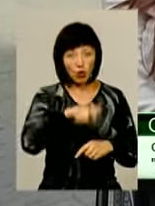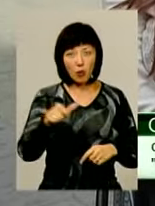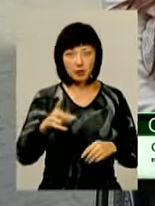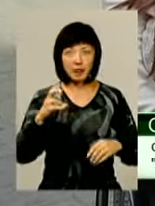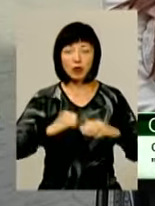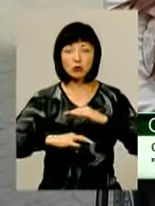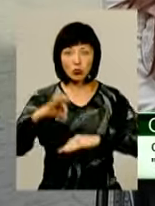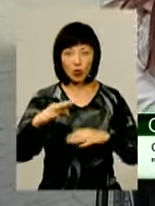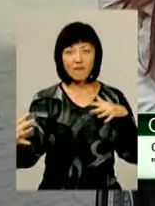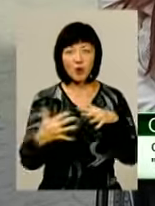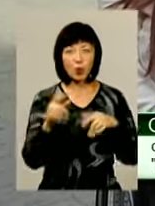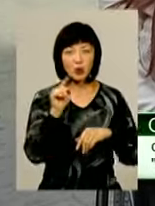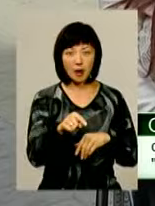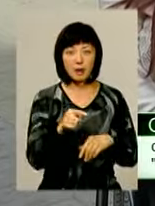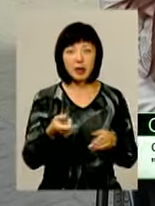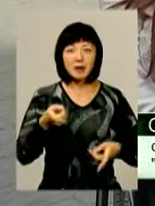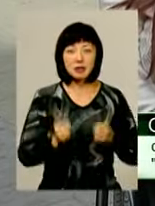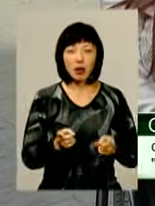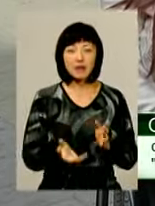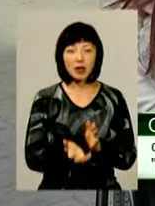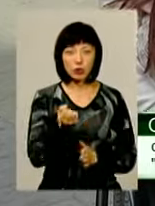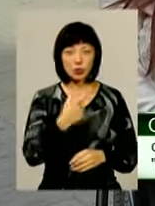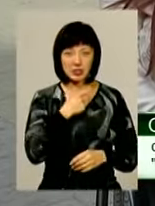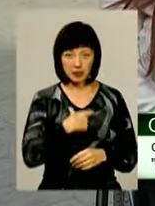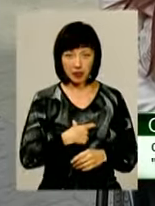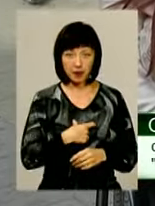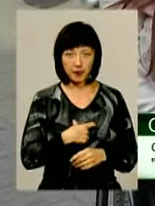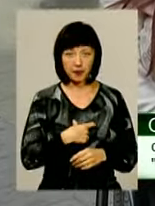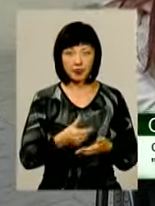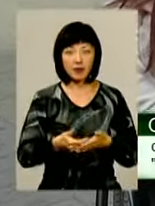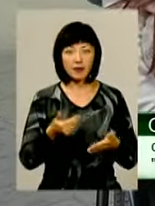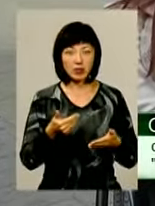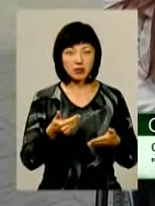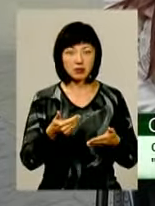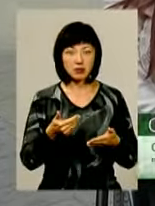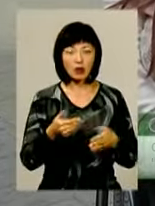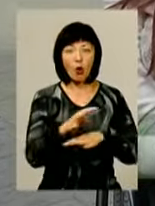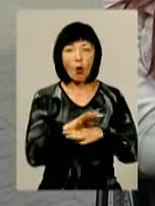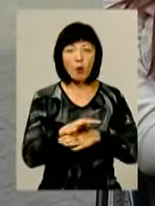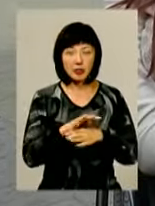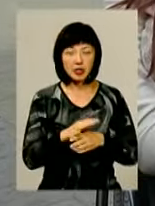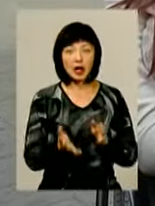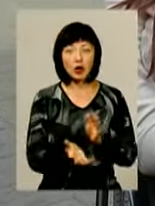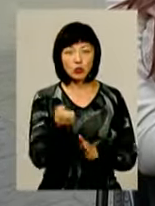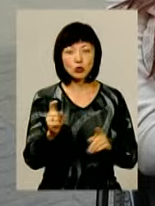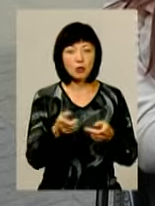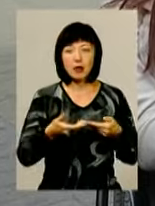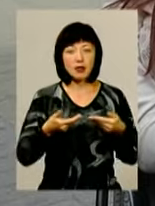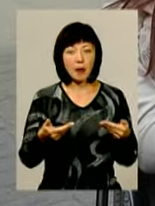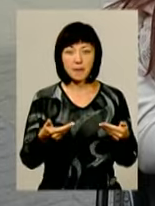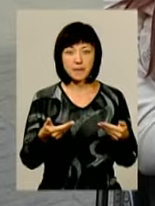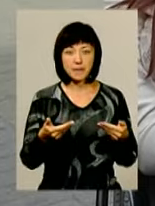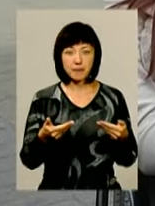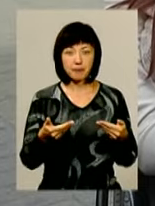тим людям, які там воюють, ми насправді рятуємо себе. Рятуємо від обстрілів, рятуємо від того, щоб нам не ховатися